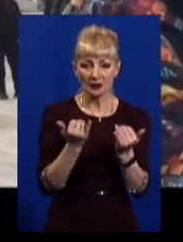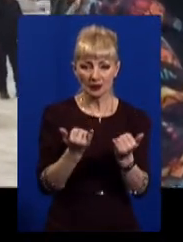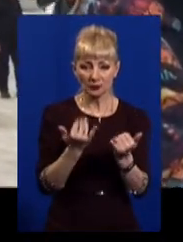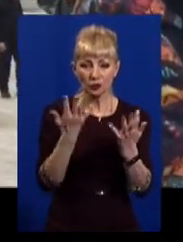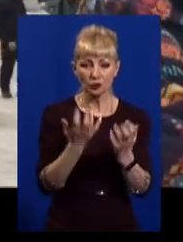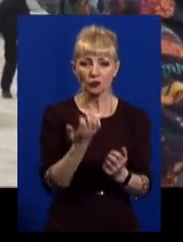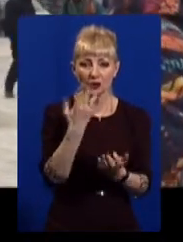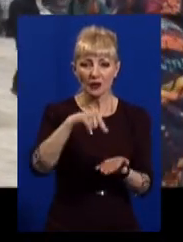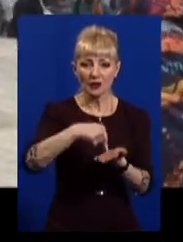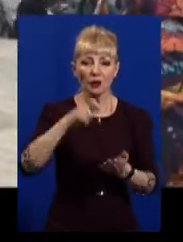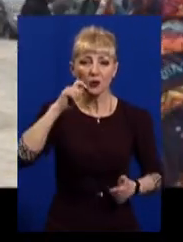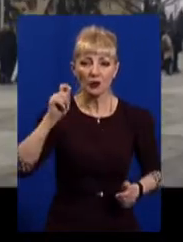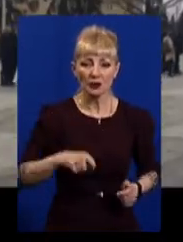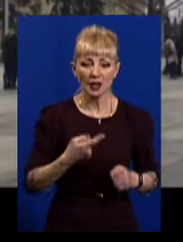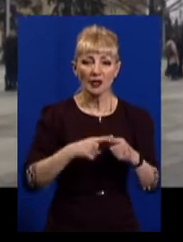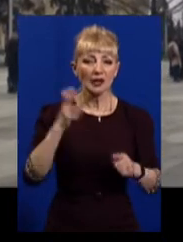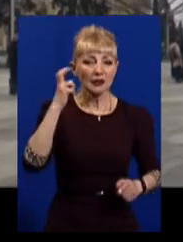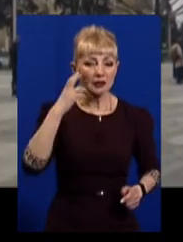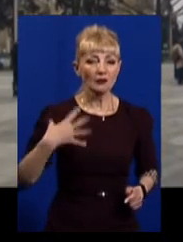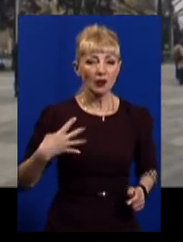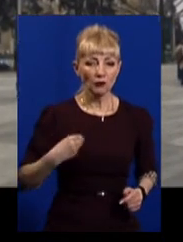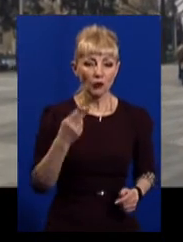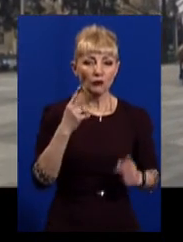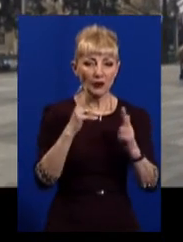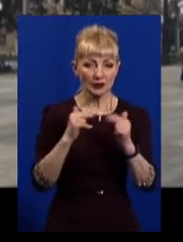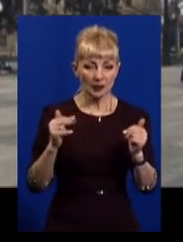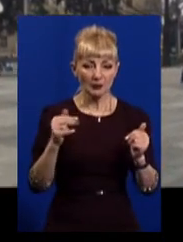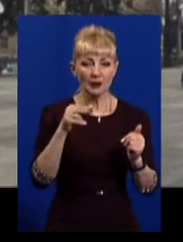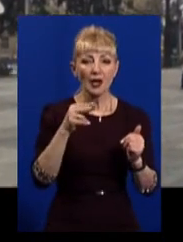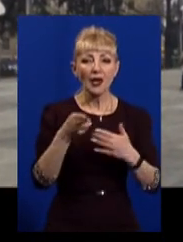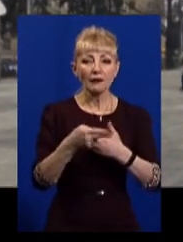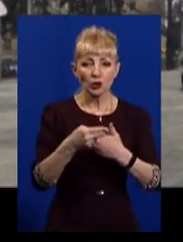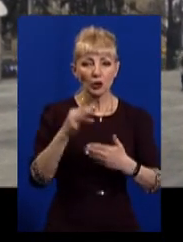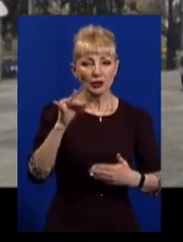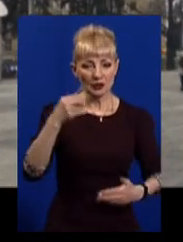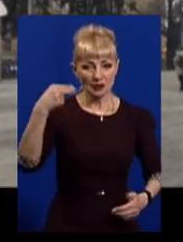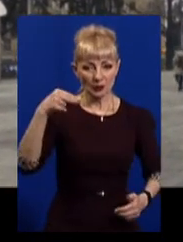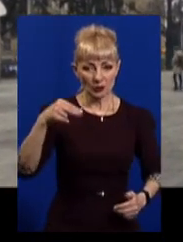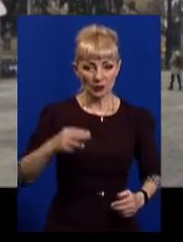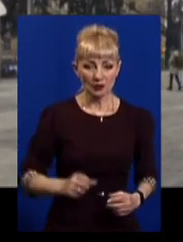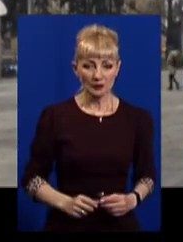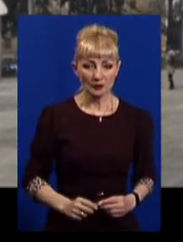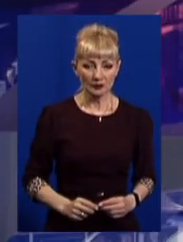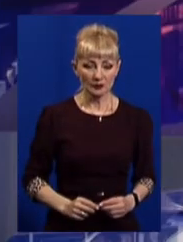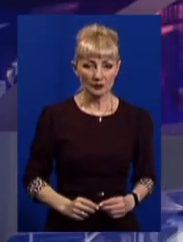ще у п'ятьох містах України. Це Київ, Львів, Дніпро, Тернопіль та Запоріжжя. Софія Циткова, новини Єа Харків.